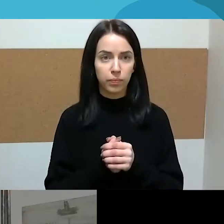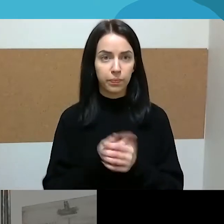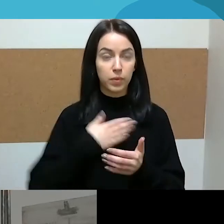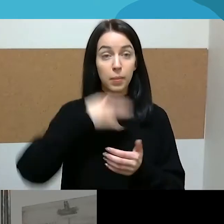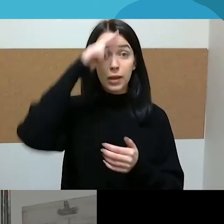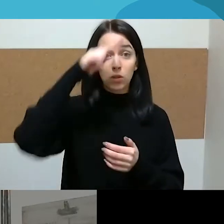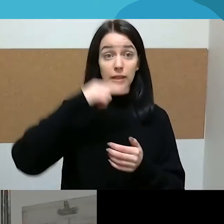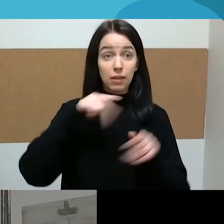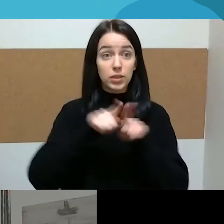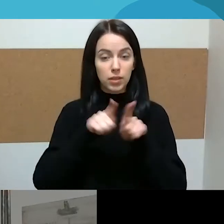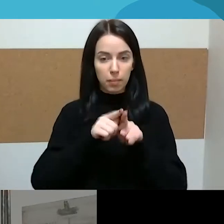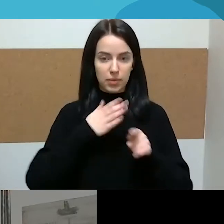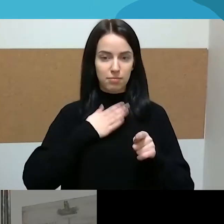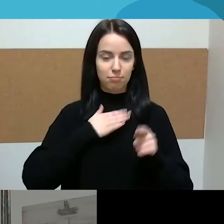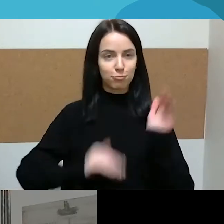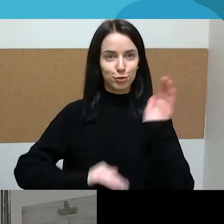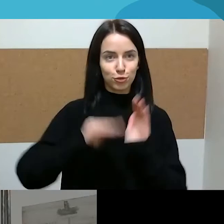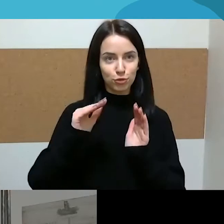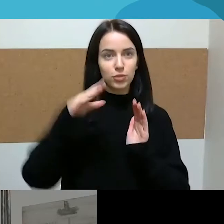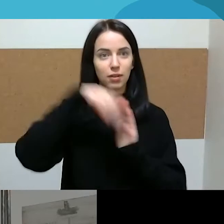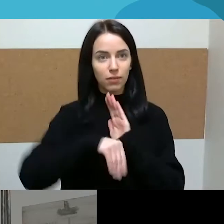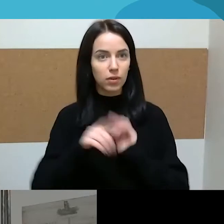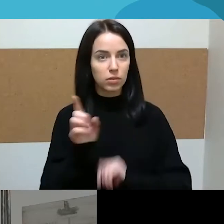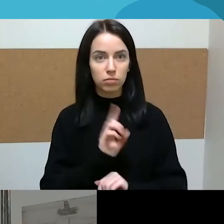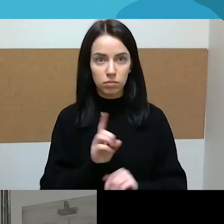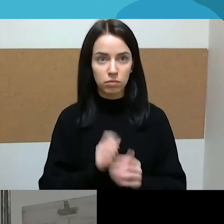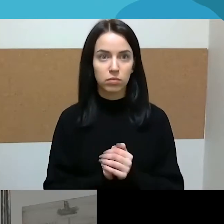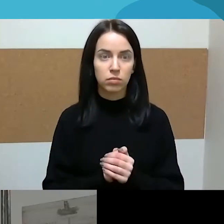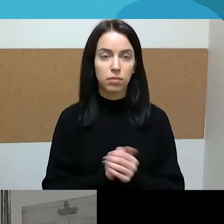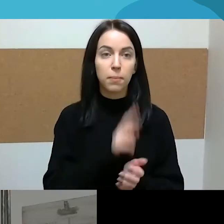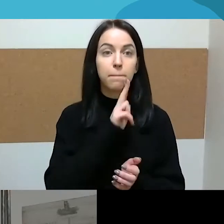taip įsitraukęs į vaikų auginimą, kai buvo įsitraukusi mama.